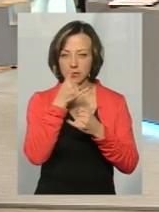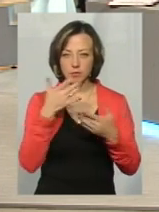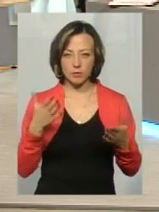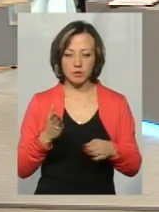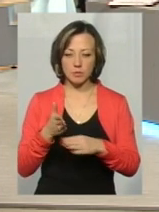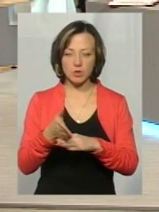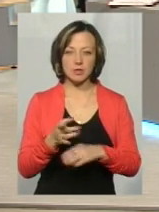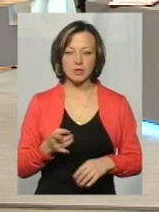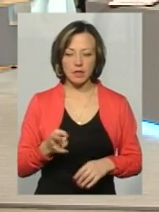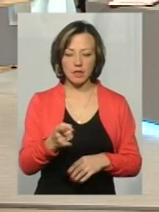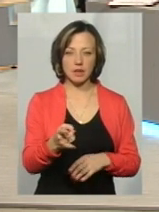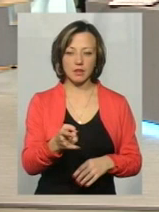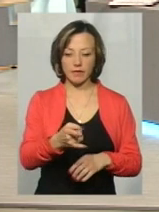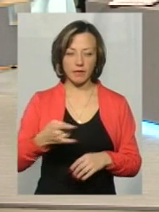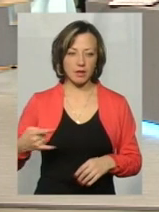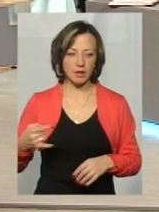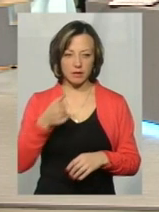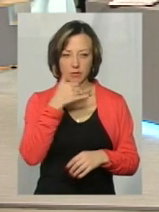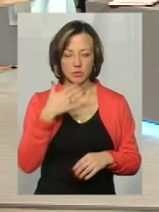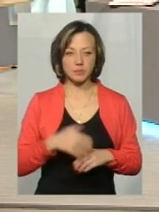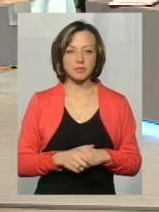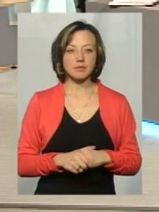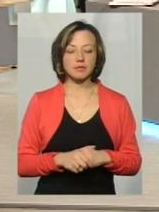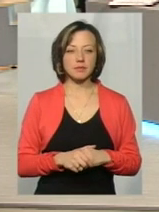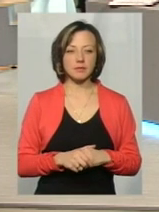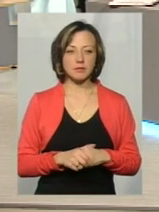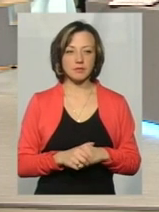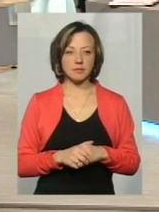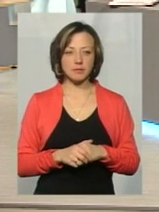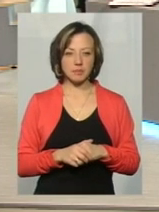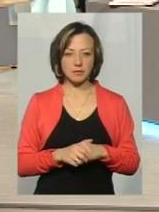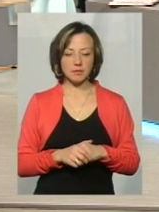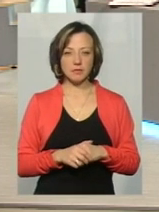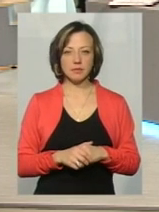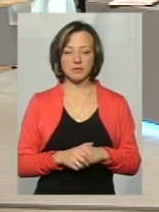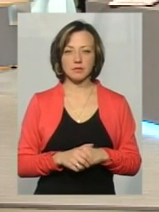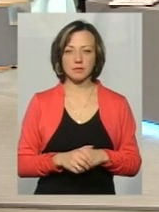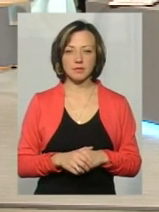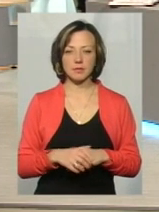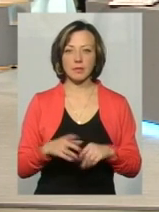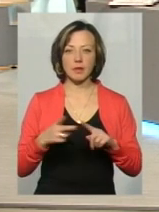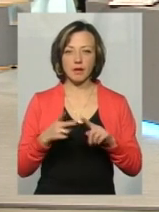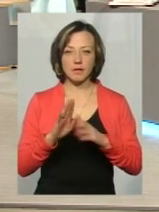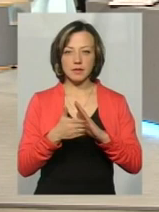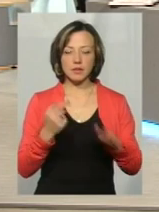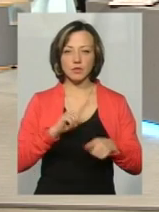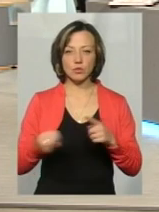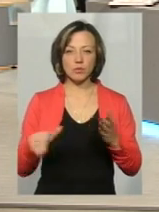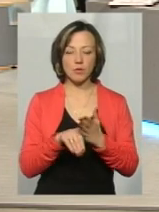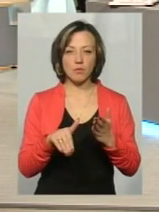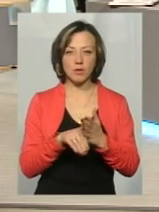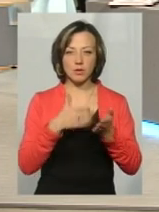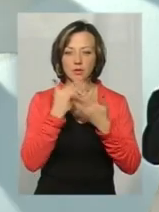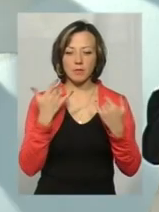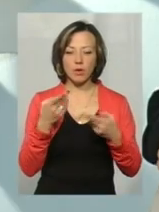заїхати і виїхати. Тому роботи, які надають, що визивають швидку, швидка немає